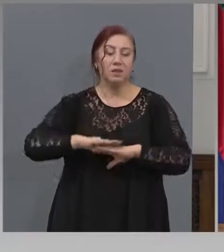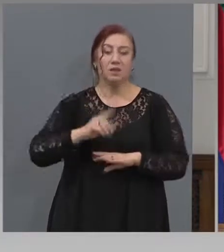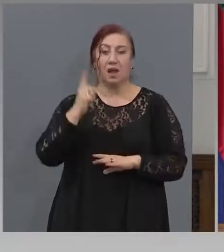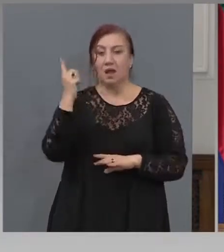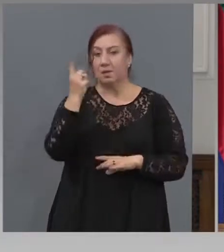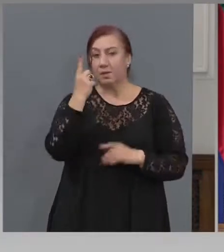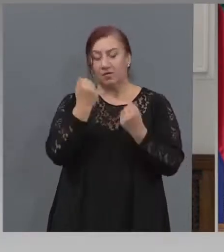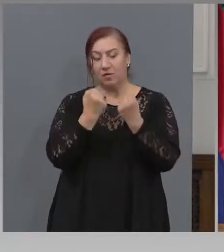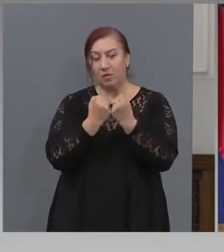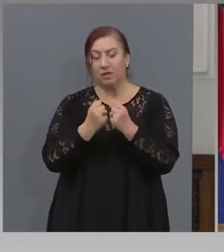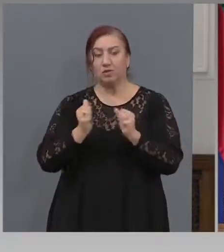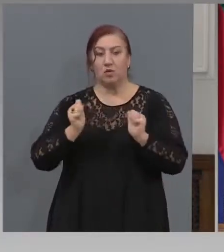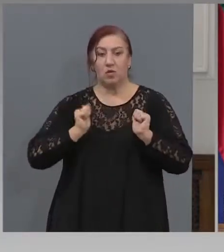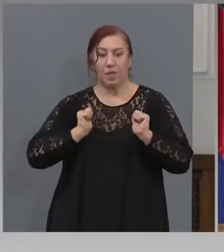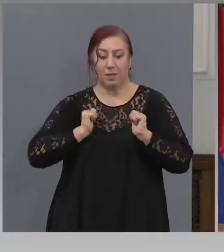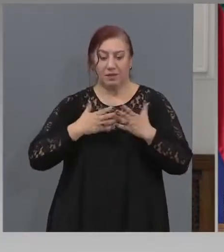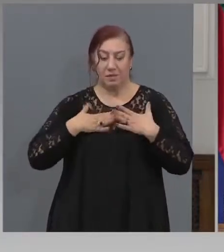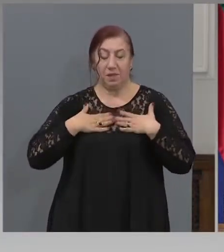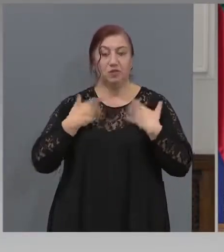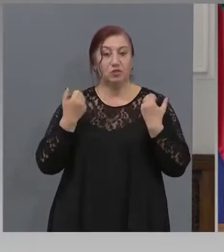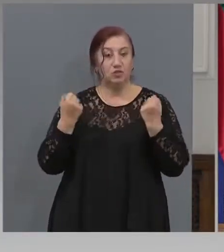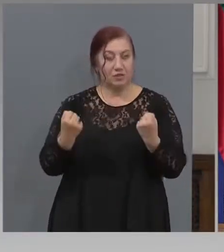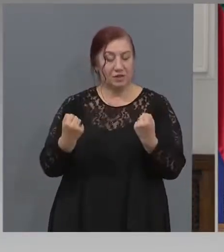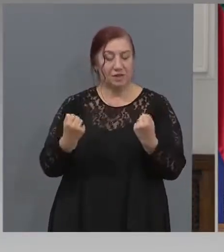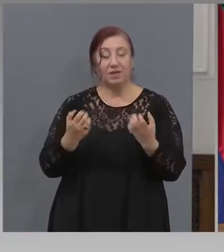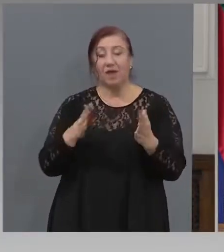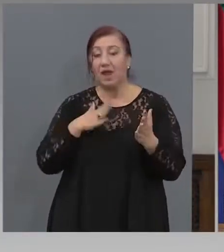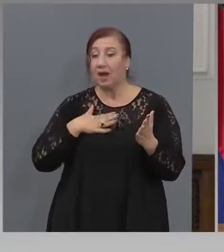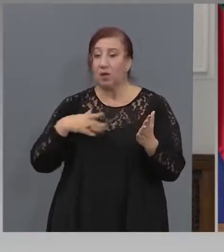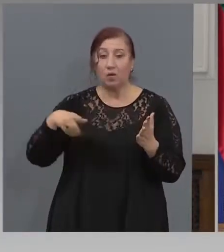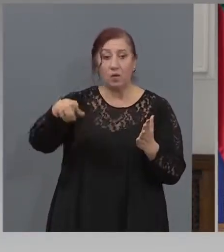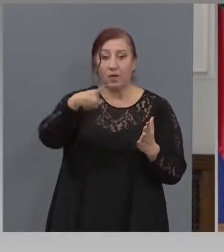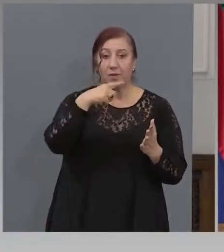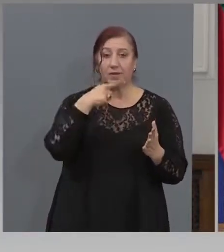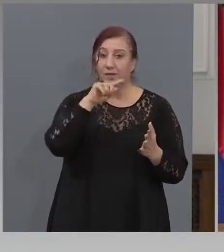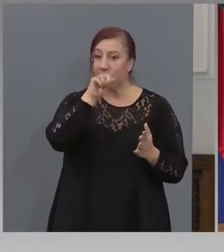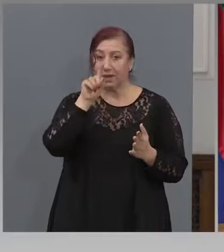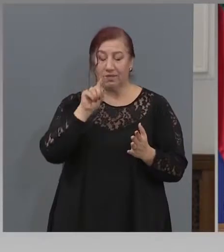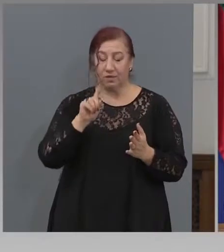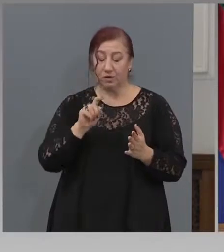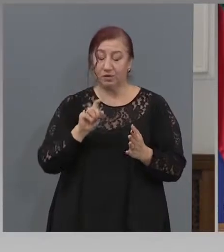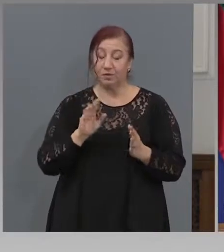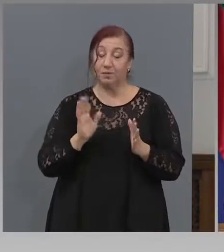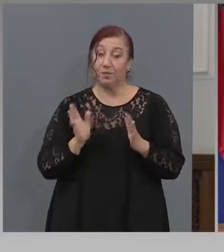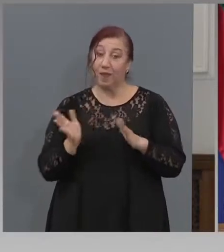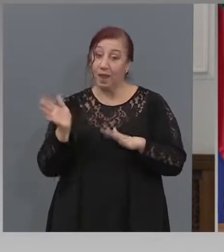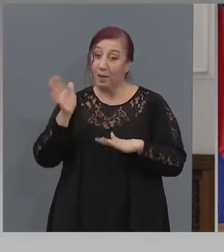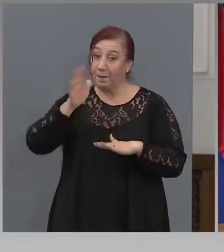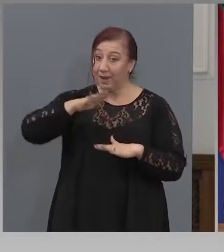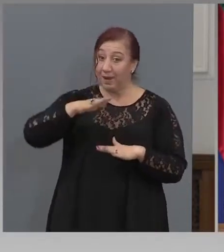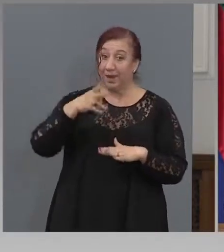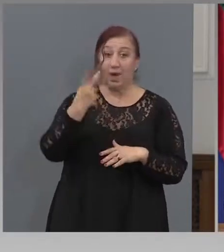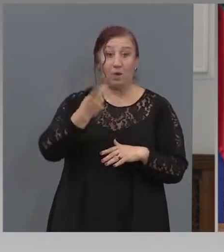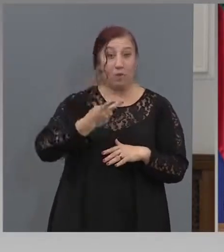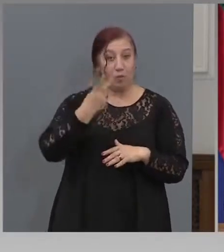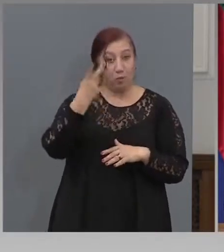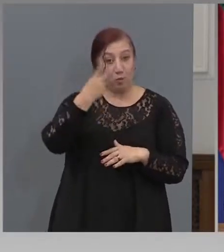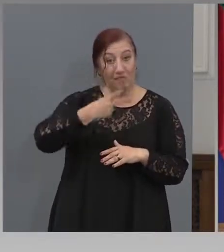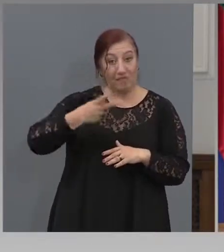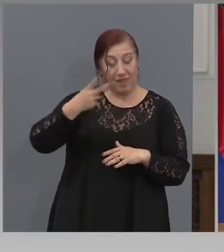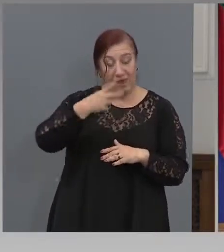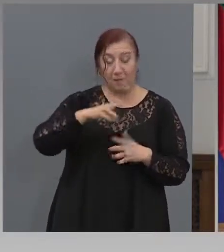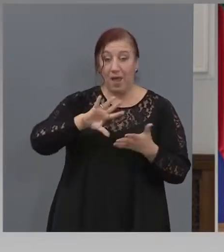здравето на нациите. Ако имате въпроси, и пак повтарям, че ако някоя телевизия